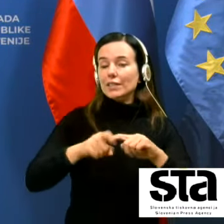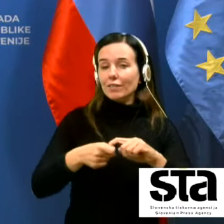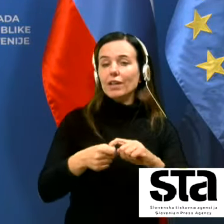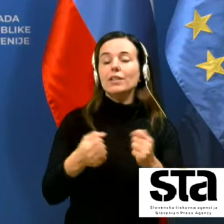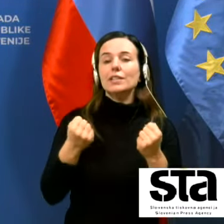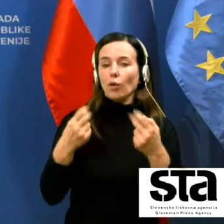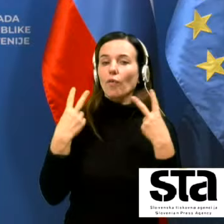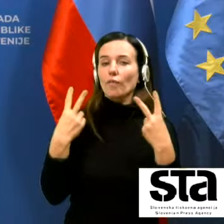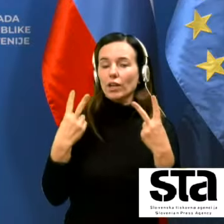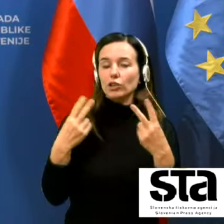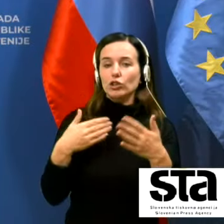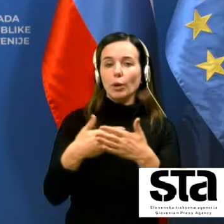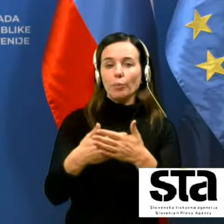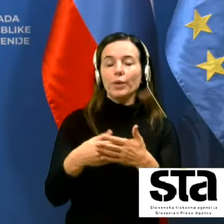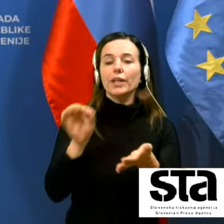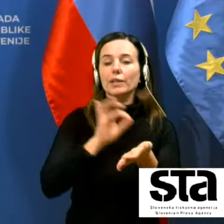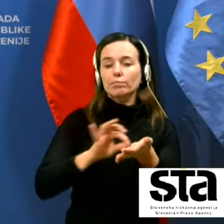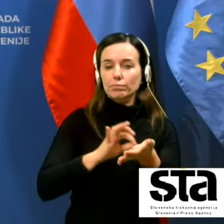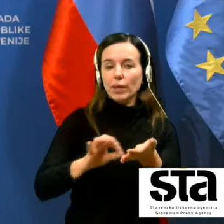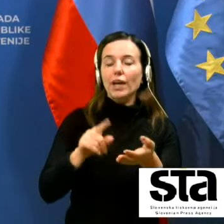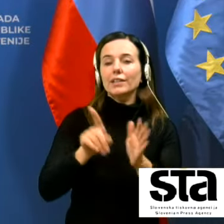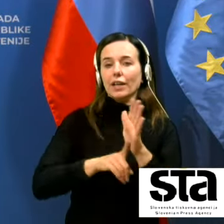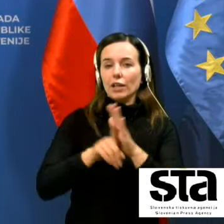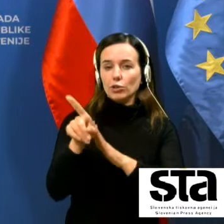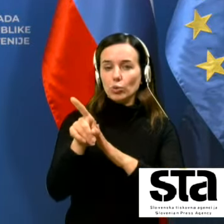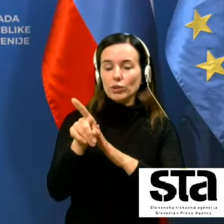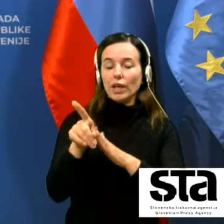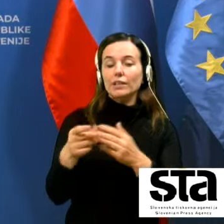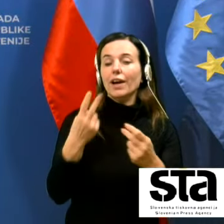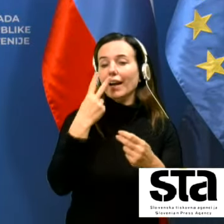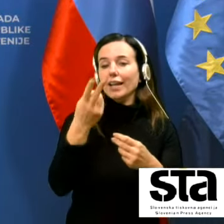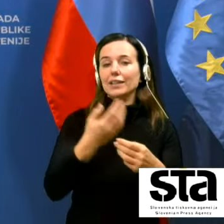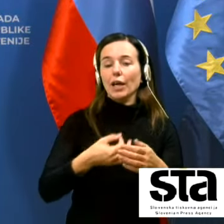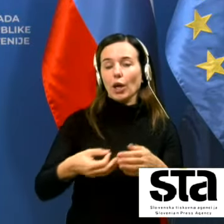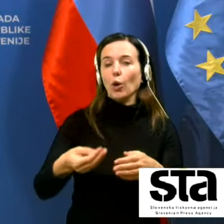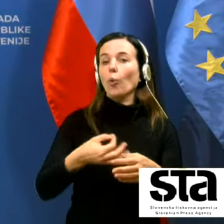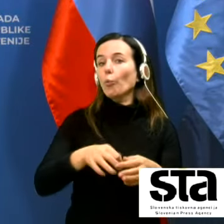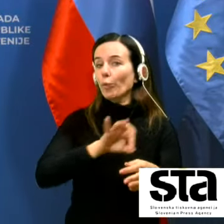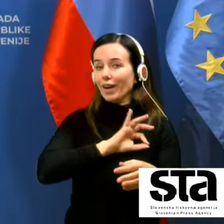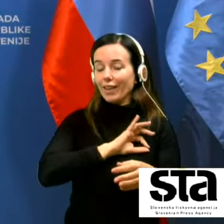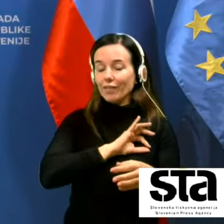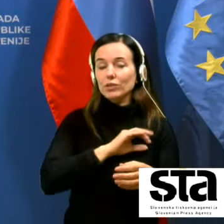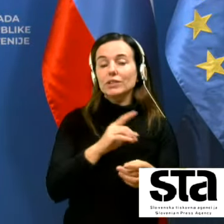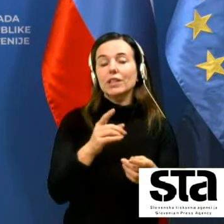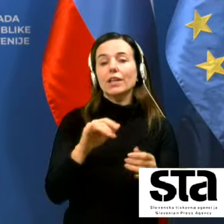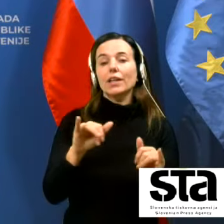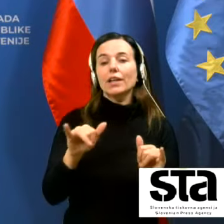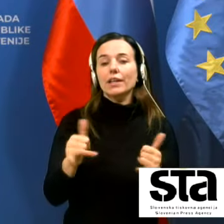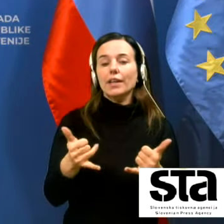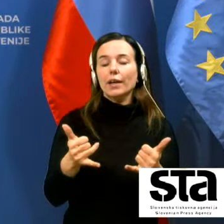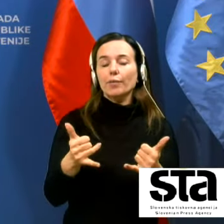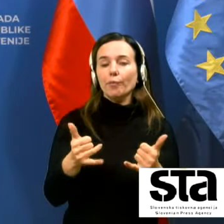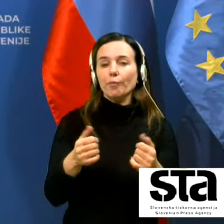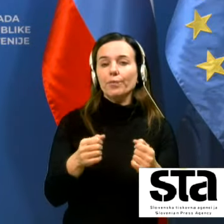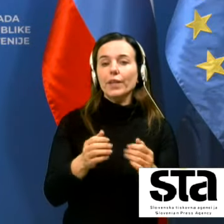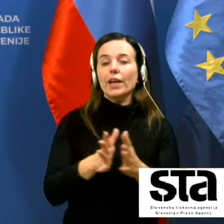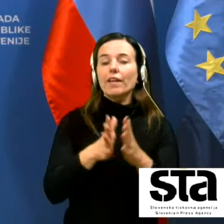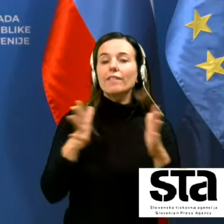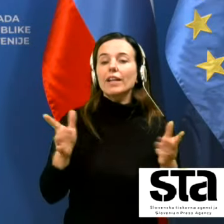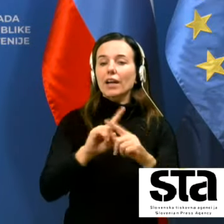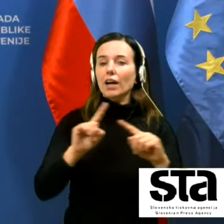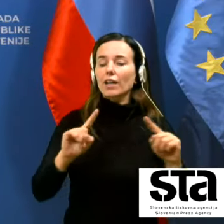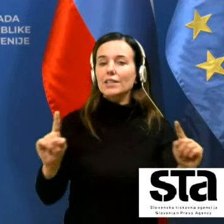je zelo pomemben pri beleženju tehle rezultatov glede umrljivosti pa je sveda velika